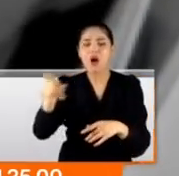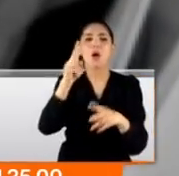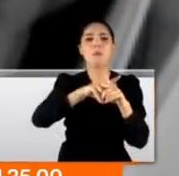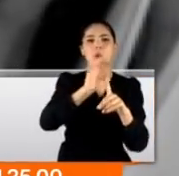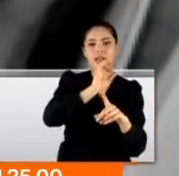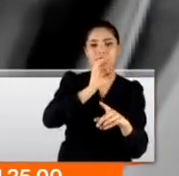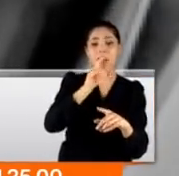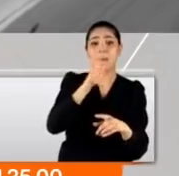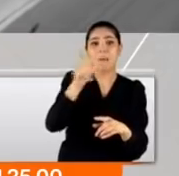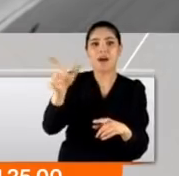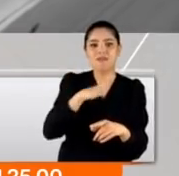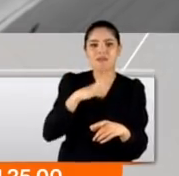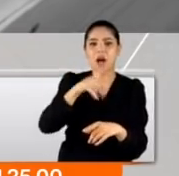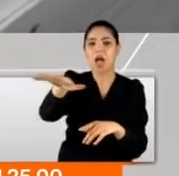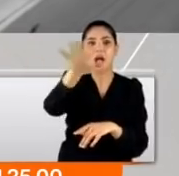uğradıklarını şaşırdılar.